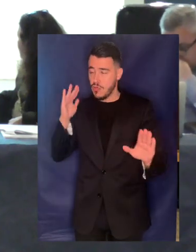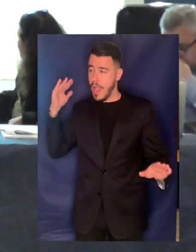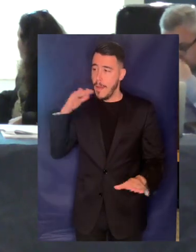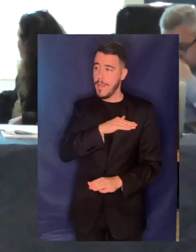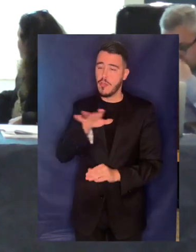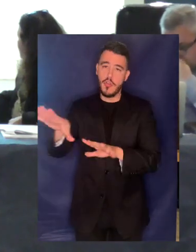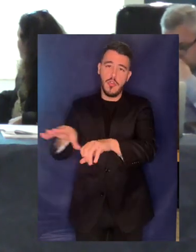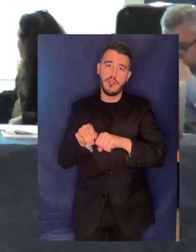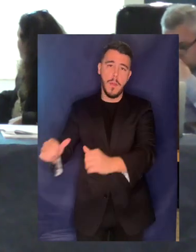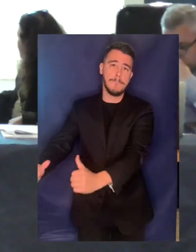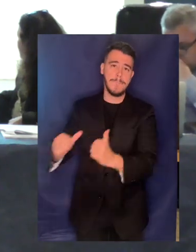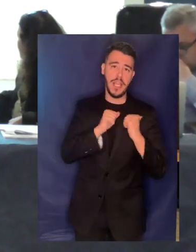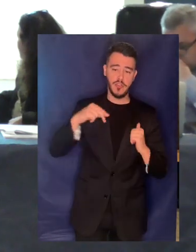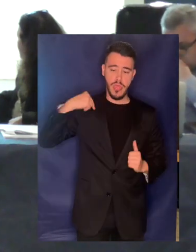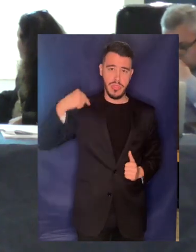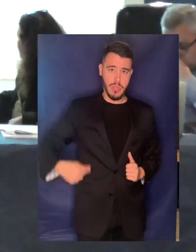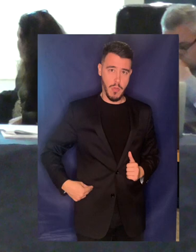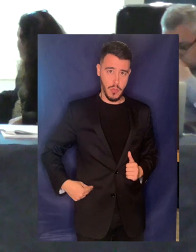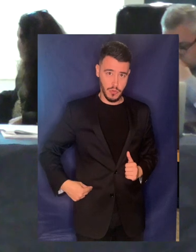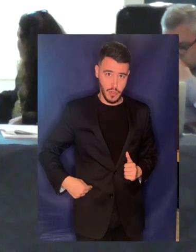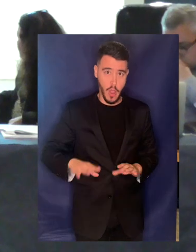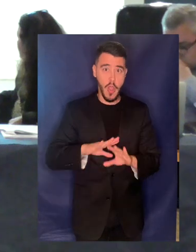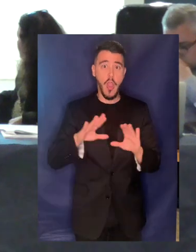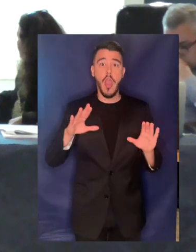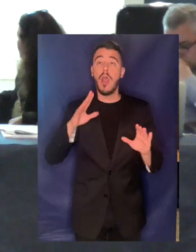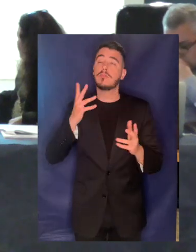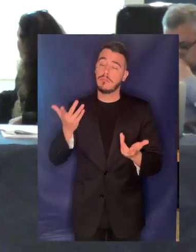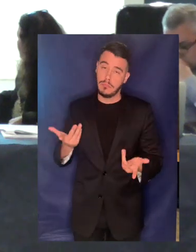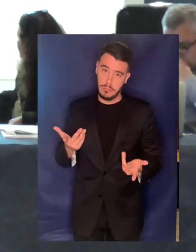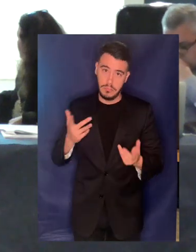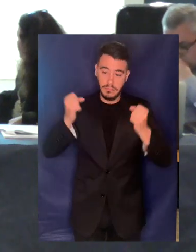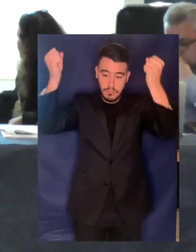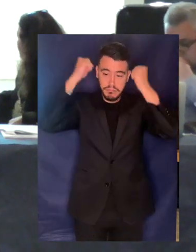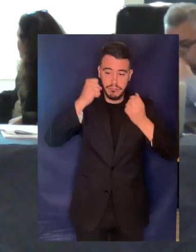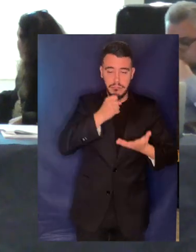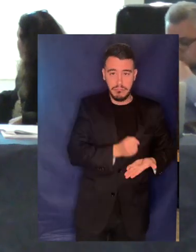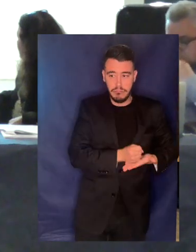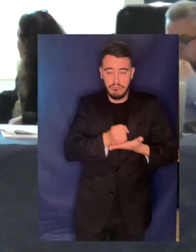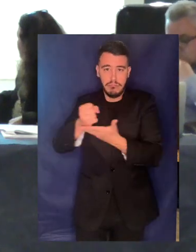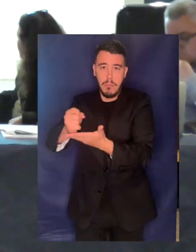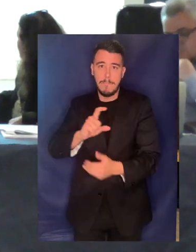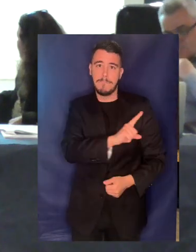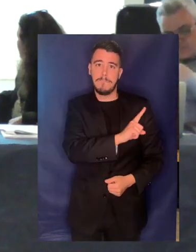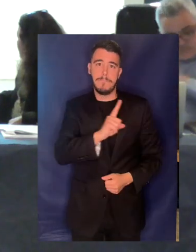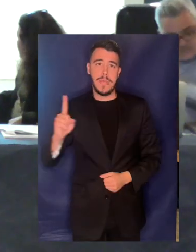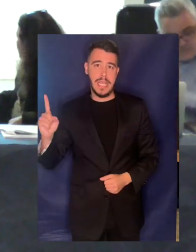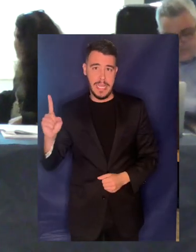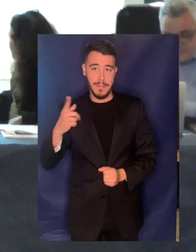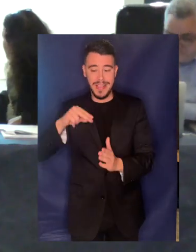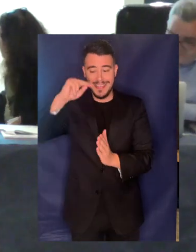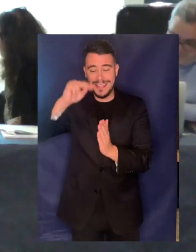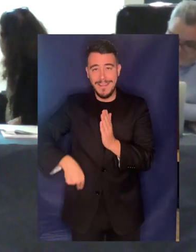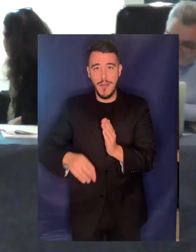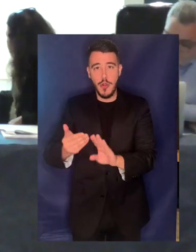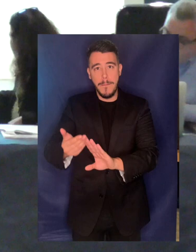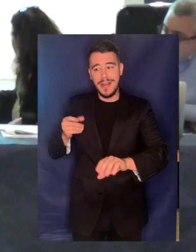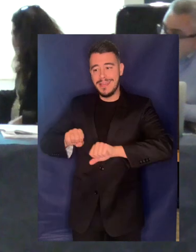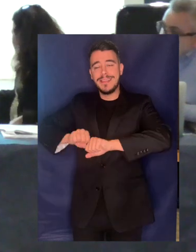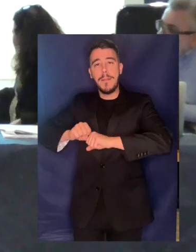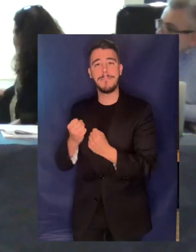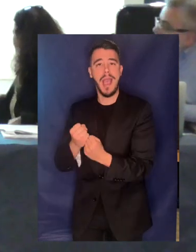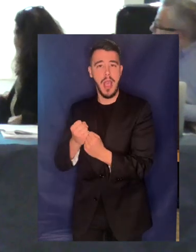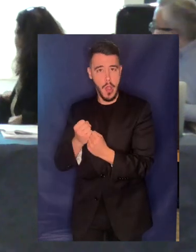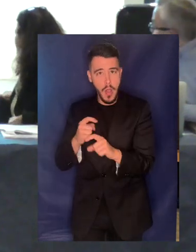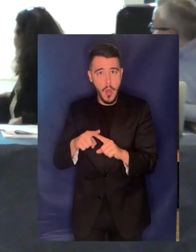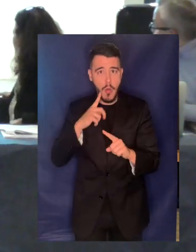αυτό για να αποφεθούν κάποιες ρήτρες πρόορης εξόδου από μια συμφωνία που υπάρχει μεταξύ